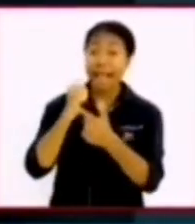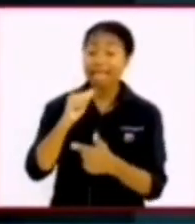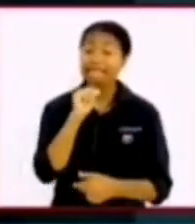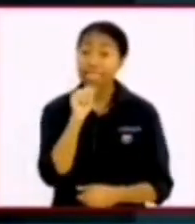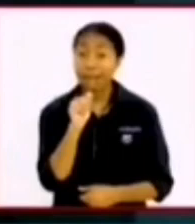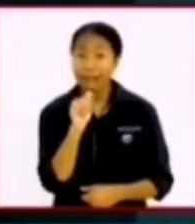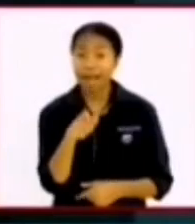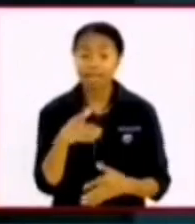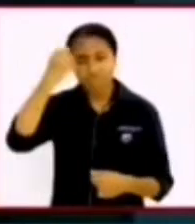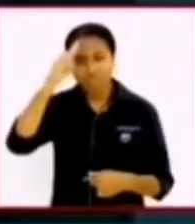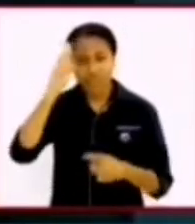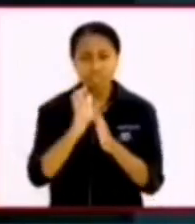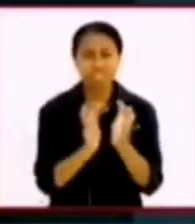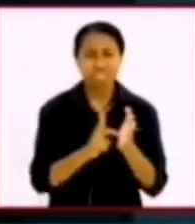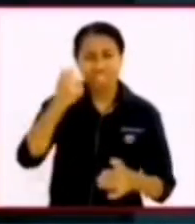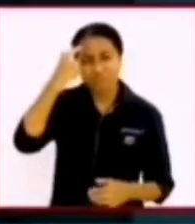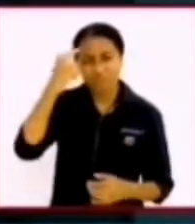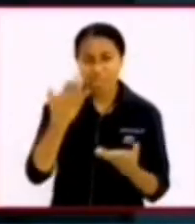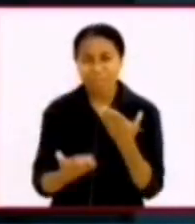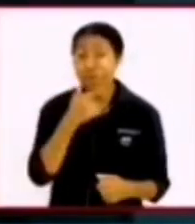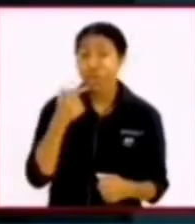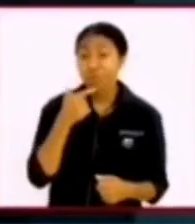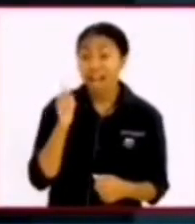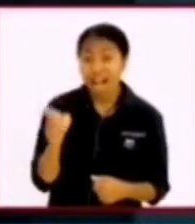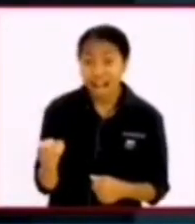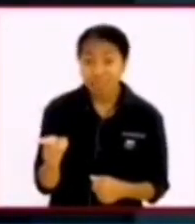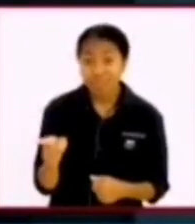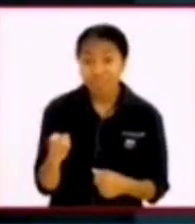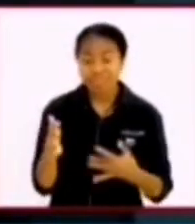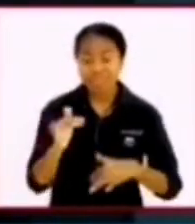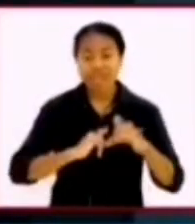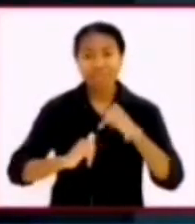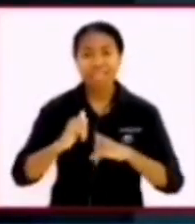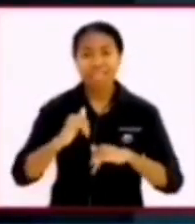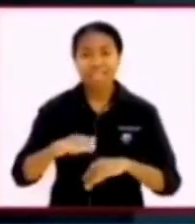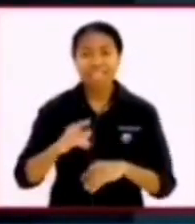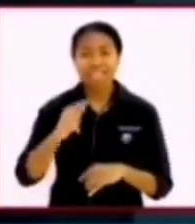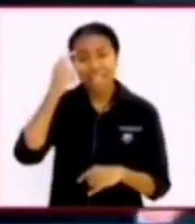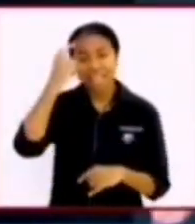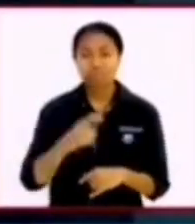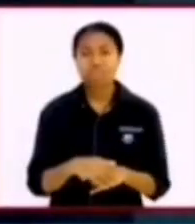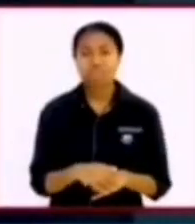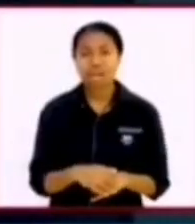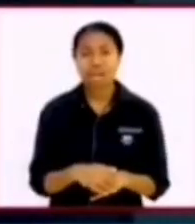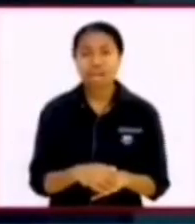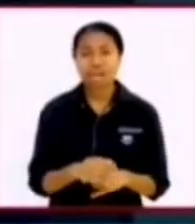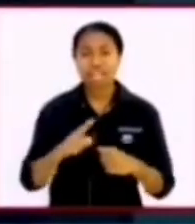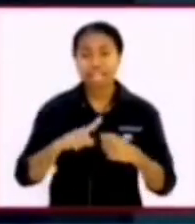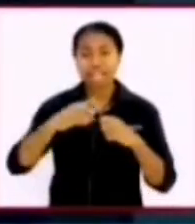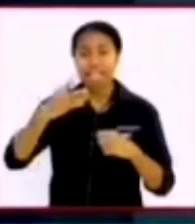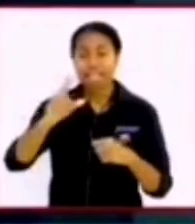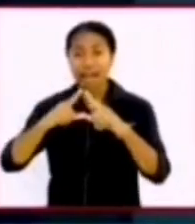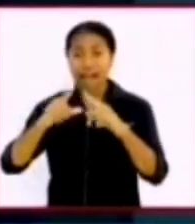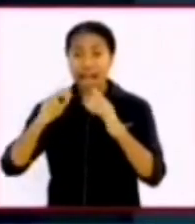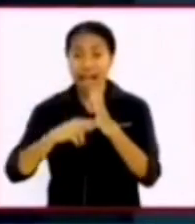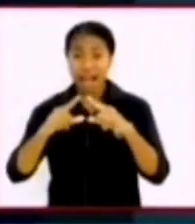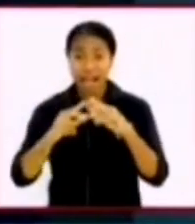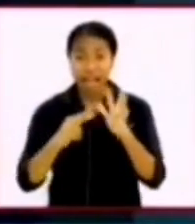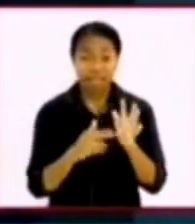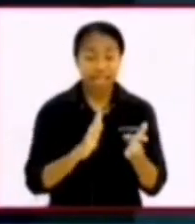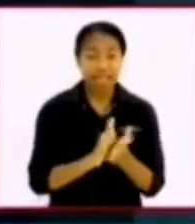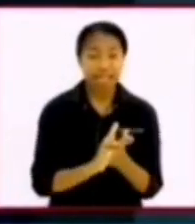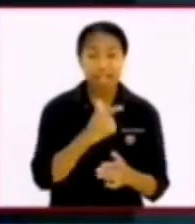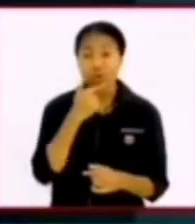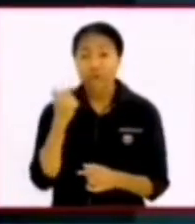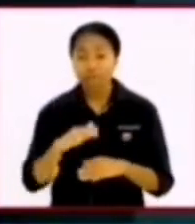kelemahan saudara Tuhan tahu kekurangan saudara persis seperti dia tahu kelemahan dan kekurangan para murid-murid Galilea itu tapi itu bukan